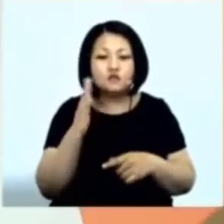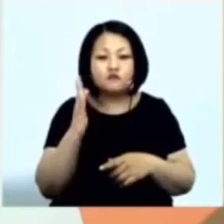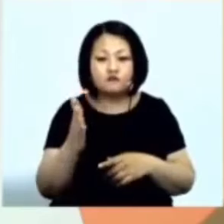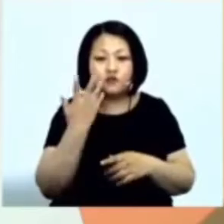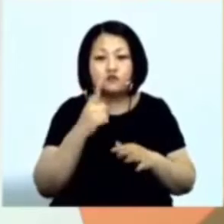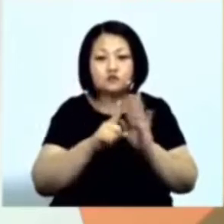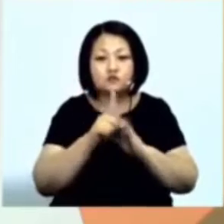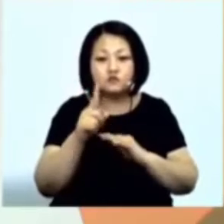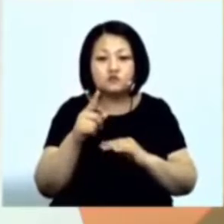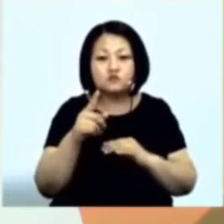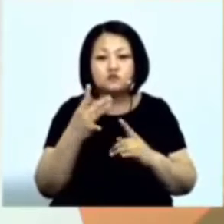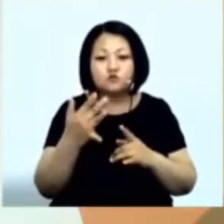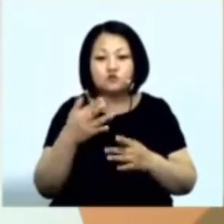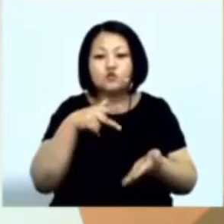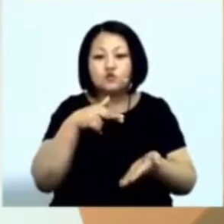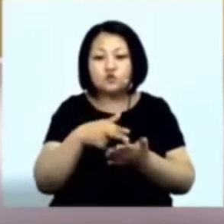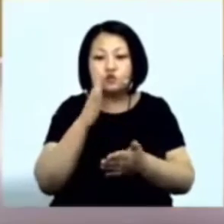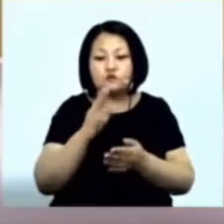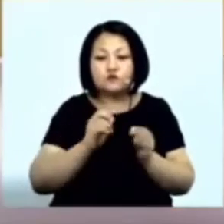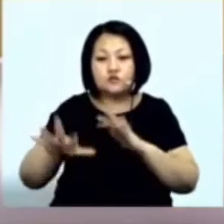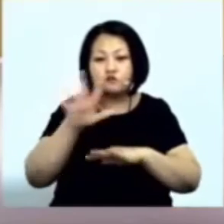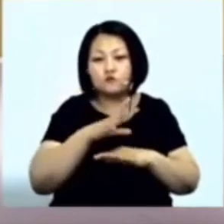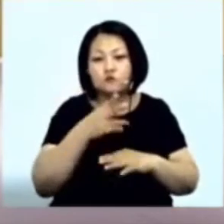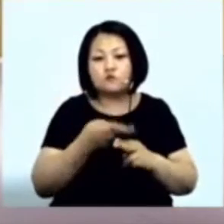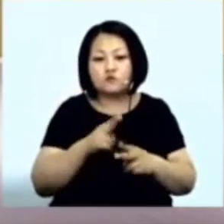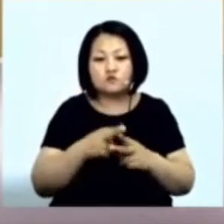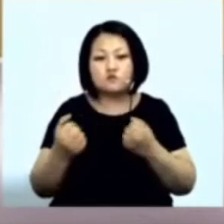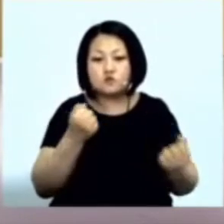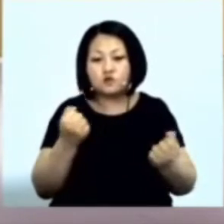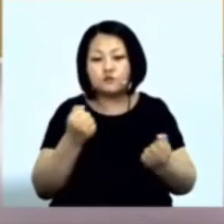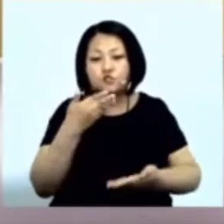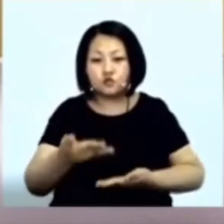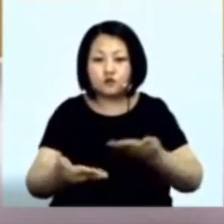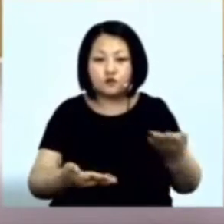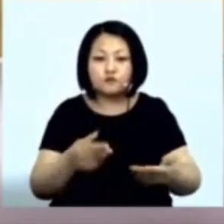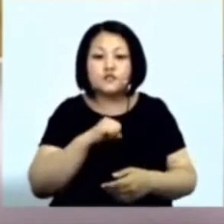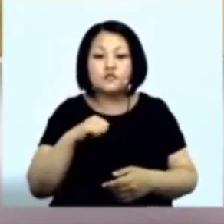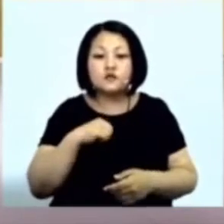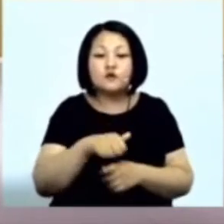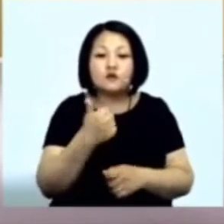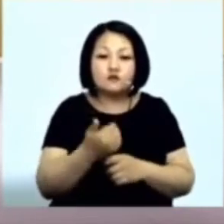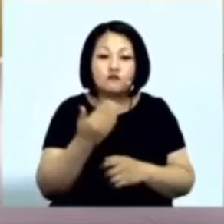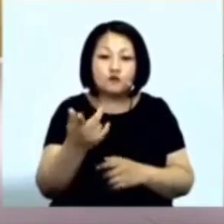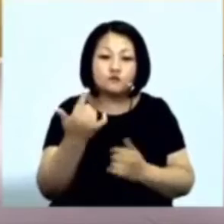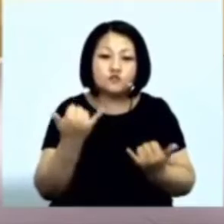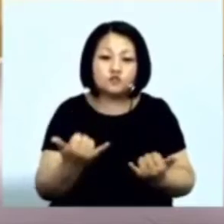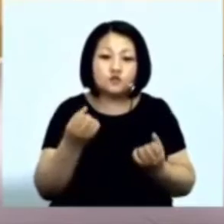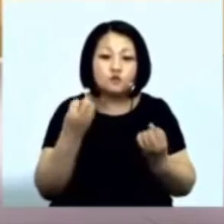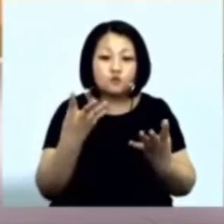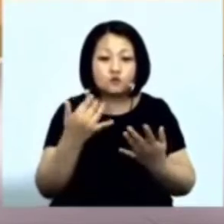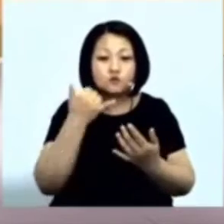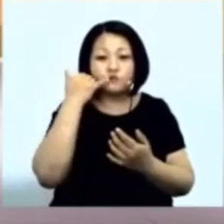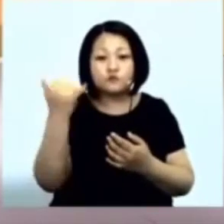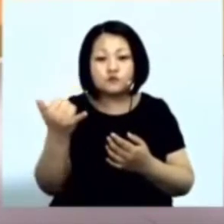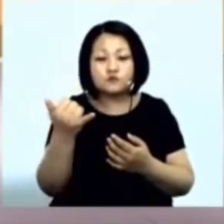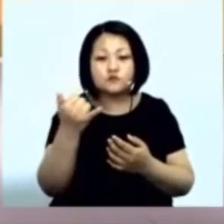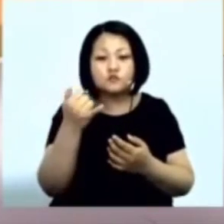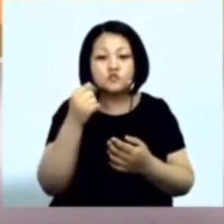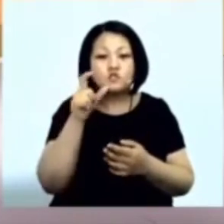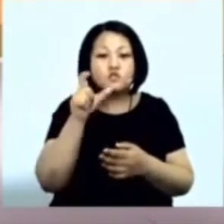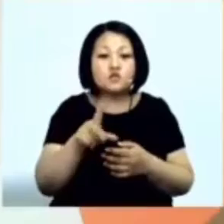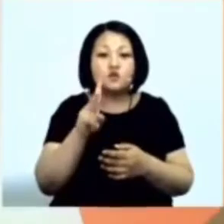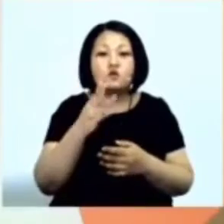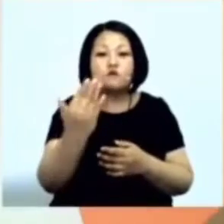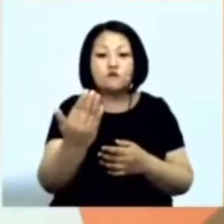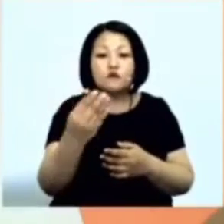Европе Такими крепкими шагами И самое главное Вам сейчас Просто позвонить человеку Кто вам дал ссылку И